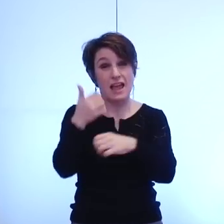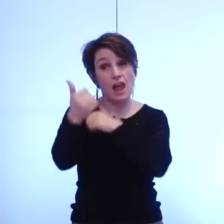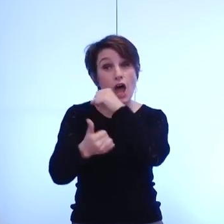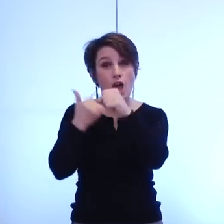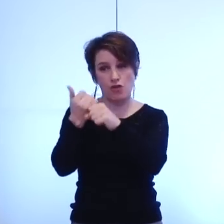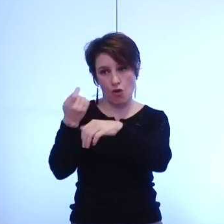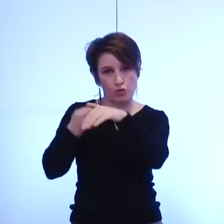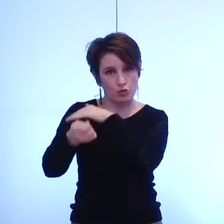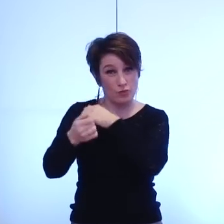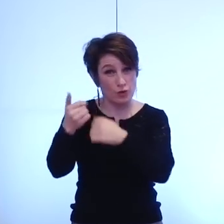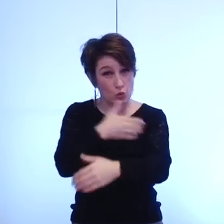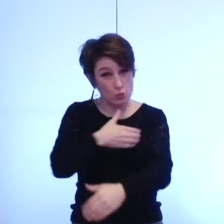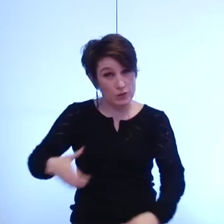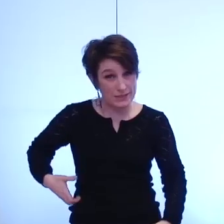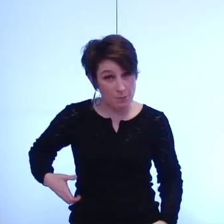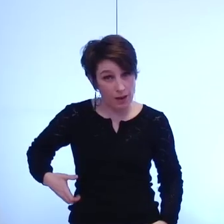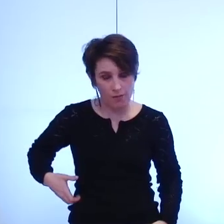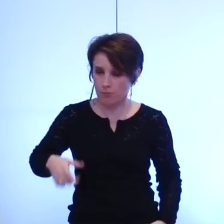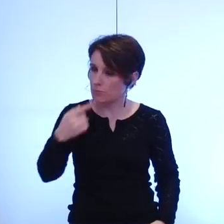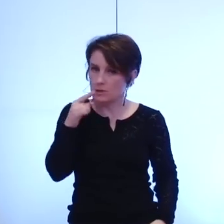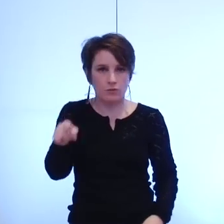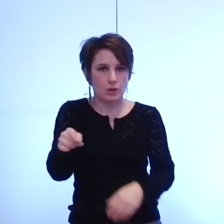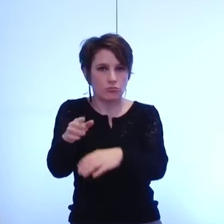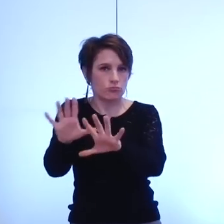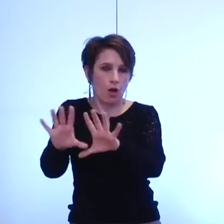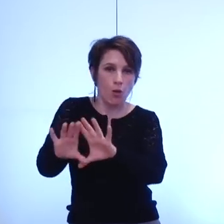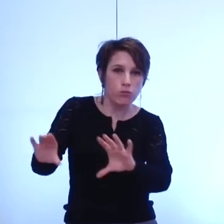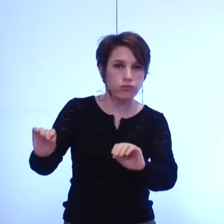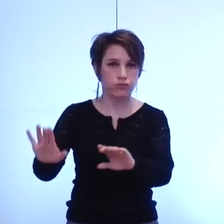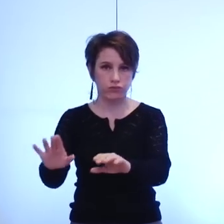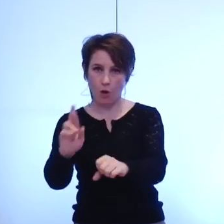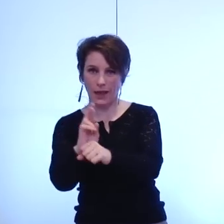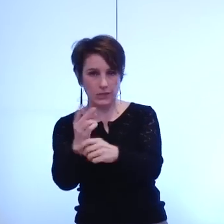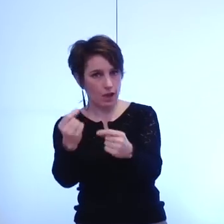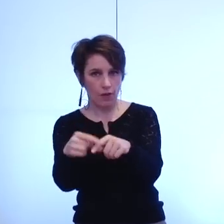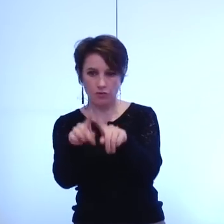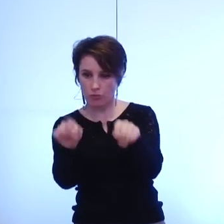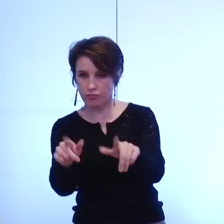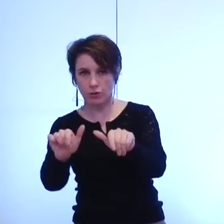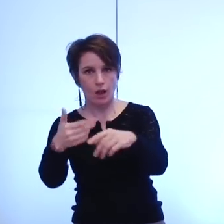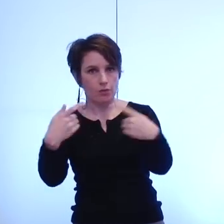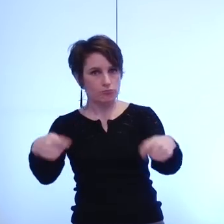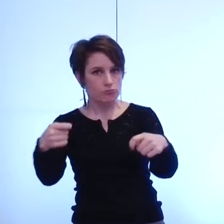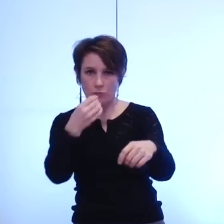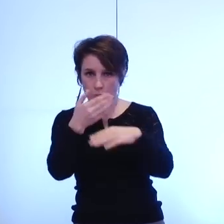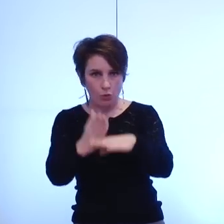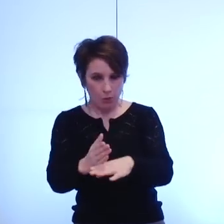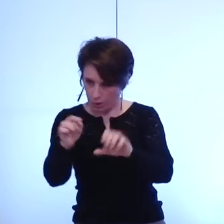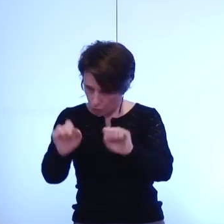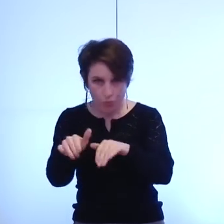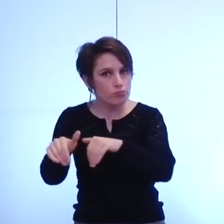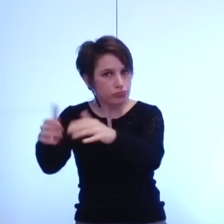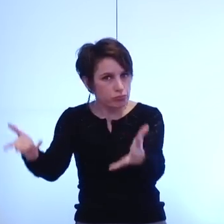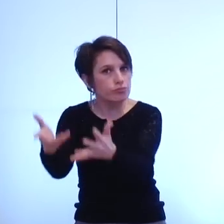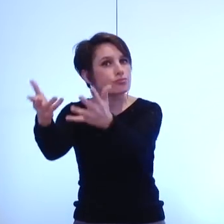lui permettent également d'aborder cette transition avec les capacités nécessaires nous